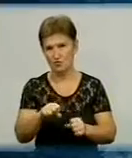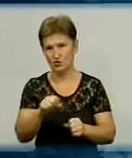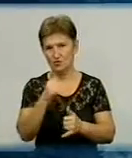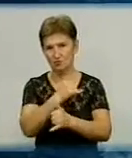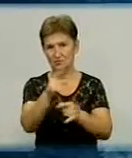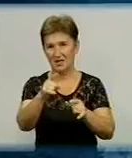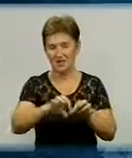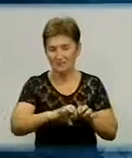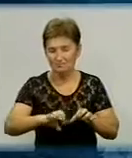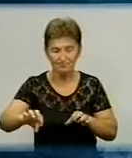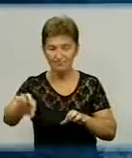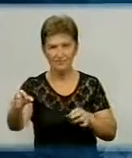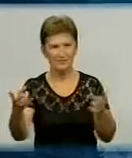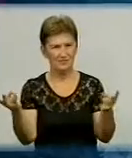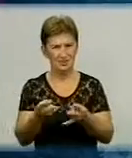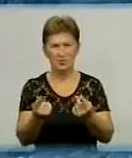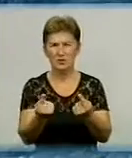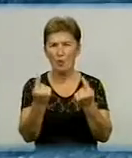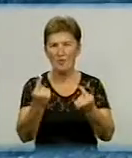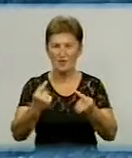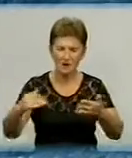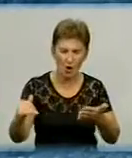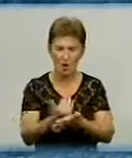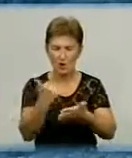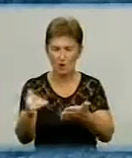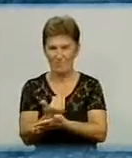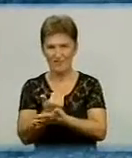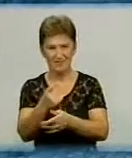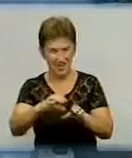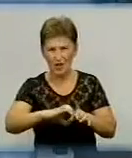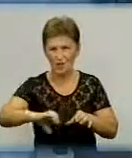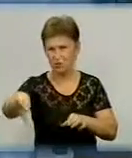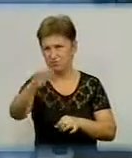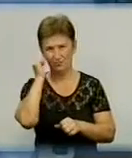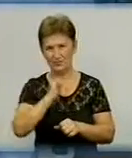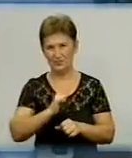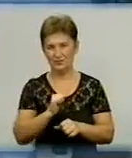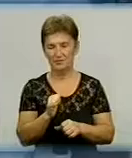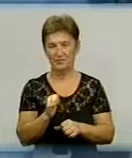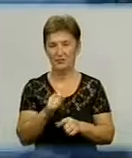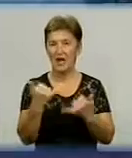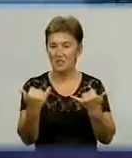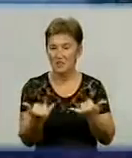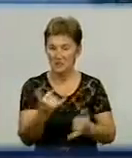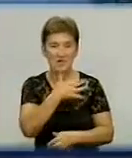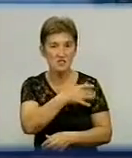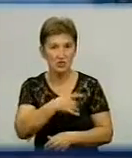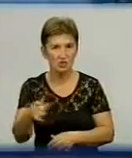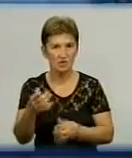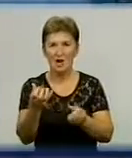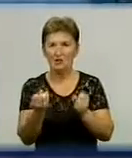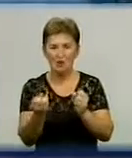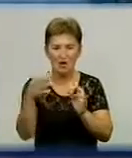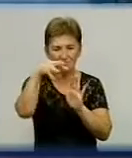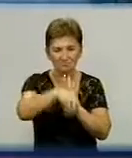Теплотраси Кіровограда потребують капітального оновлення, яке не під силу бюджету міста. Капітальний ремонт на даний час у нас не закладено,